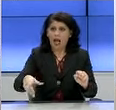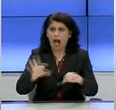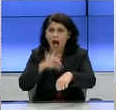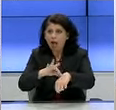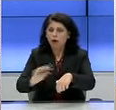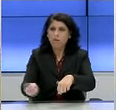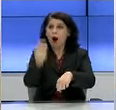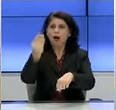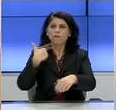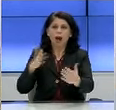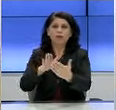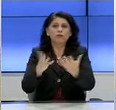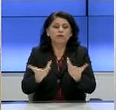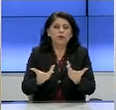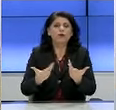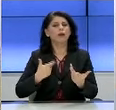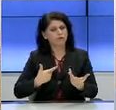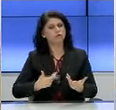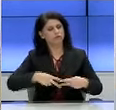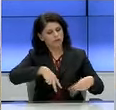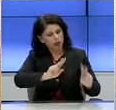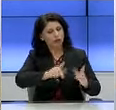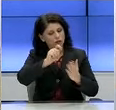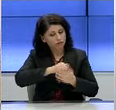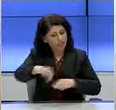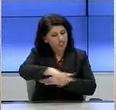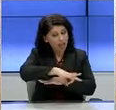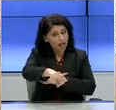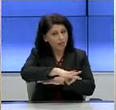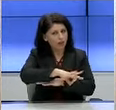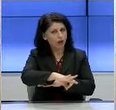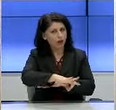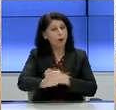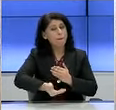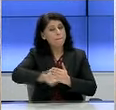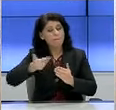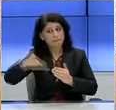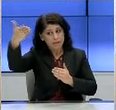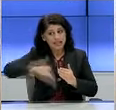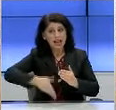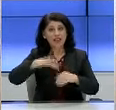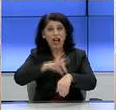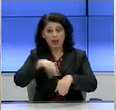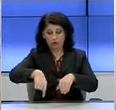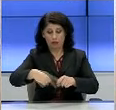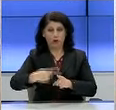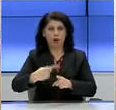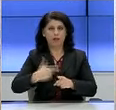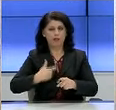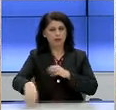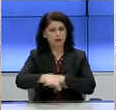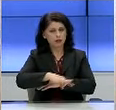σε άλλες χώρες, προχώρησε στην εκπόνηση των απαραίτητων σχεδίων αντιμετώπισης πριν ακόμα από την εμφάνιση του πρώτου κρίσματος στη χώρα μας.